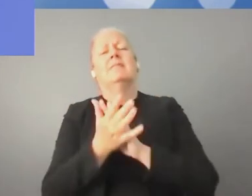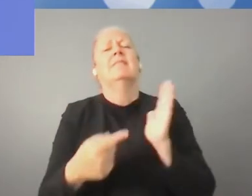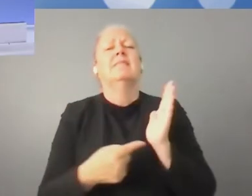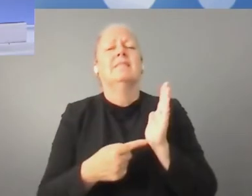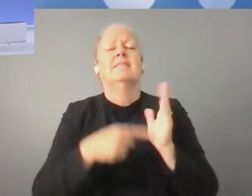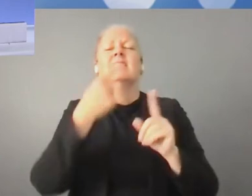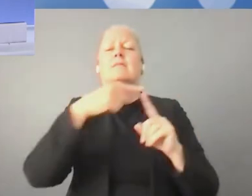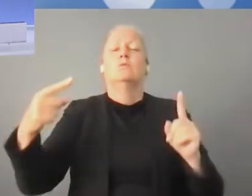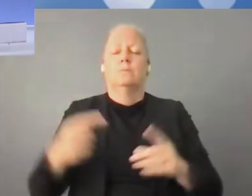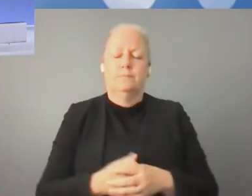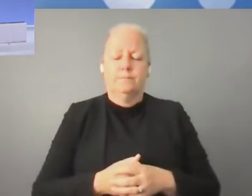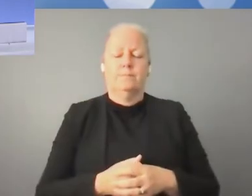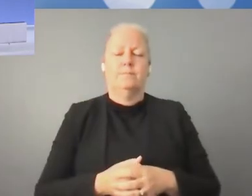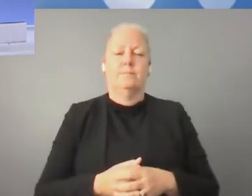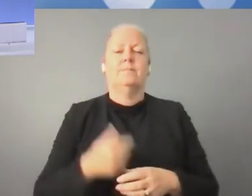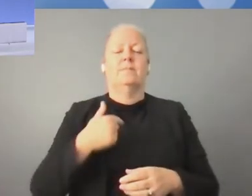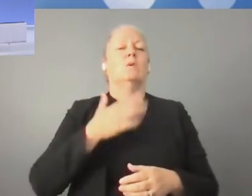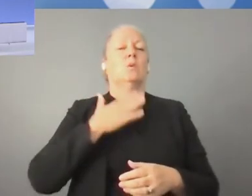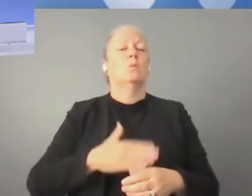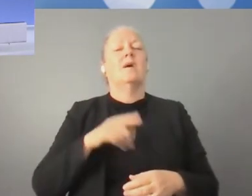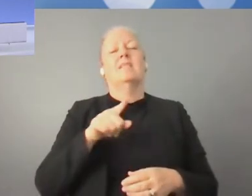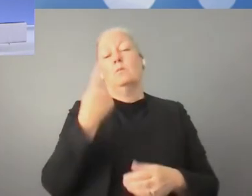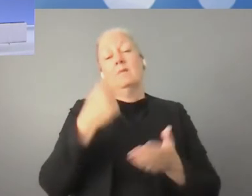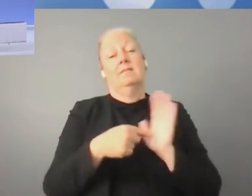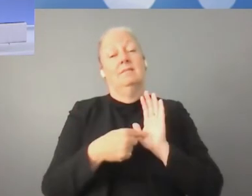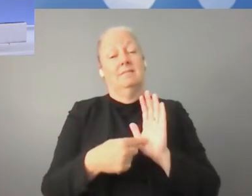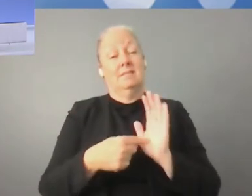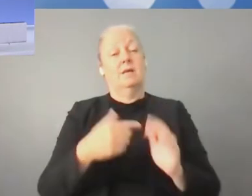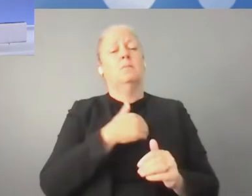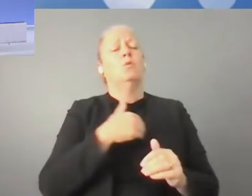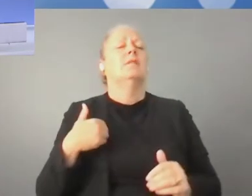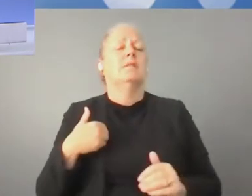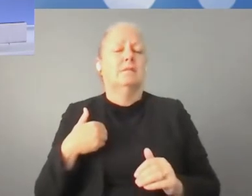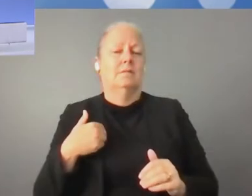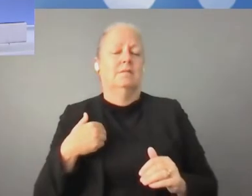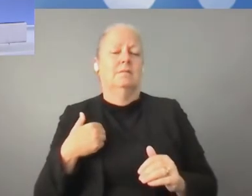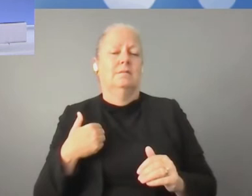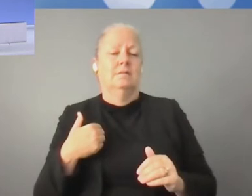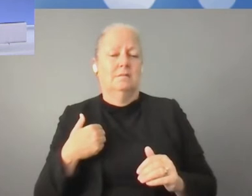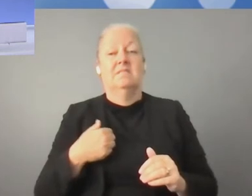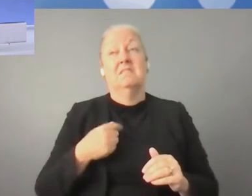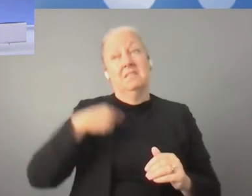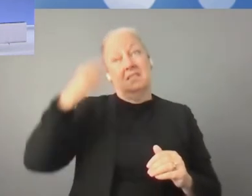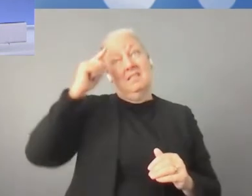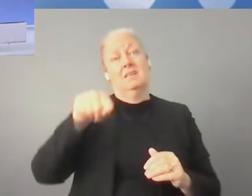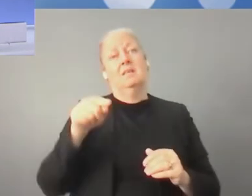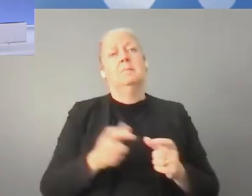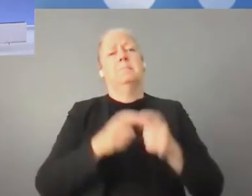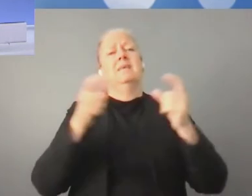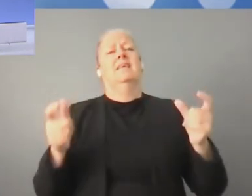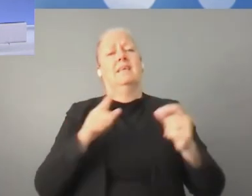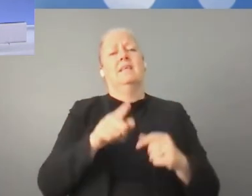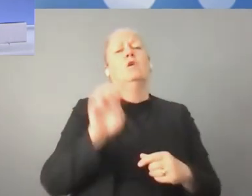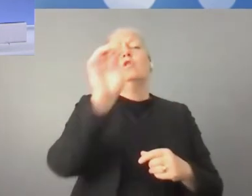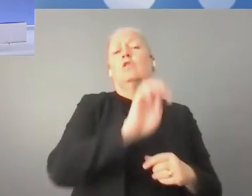Bardzo dziękuję. Zgadzam się w pełni. Podam jeszcze przykład z Polski. My w tej chwili jesteśmy w trakcie